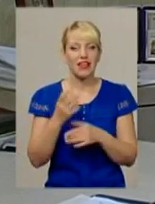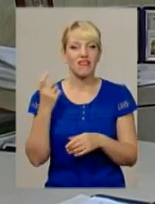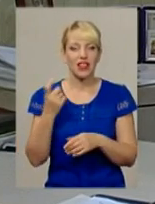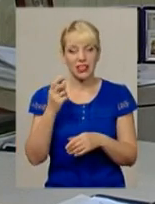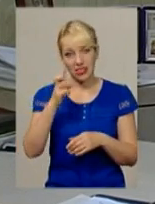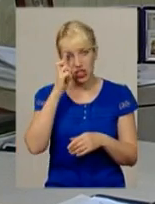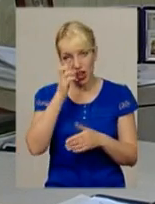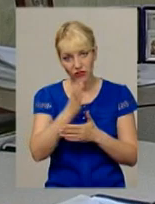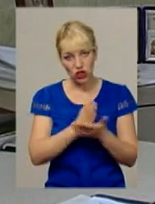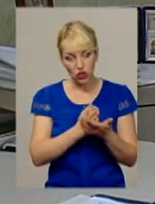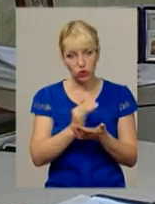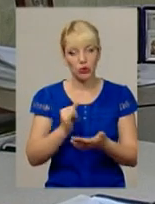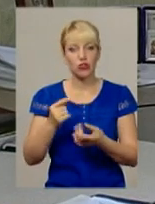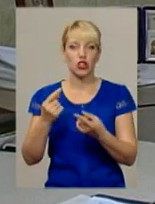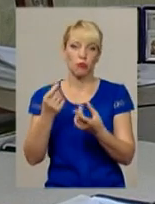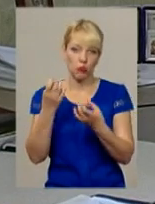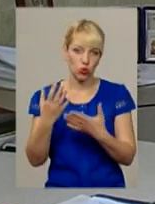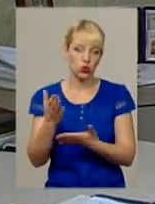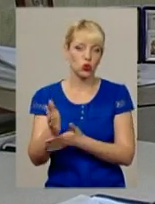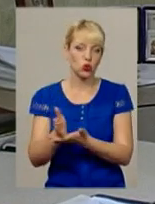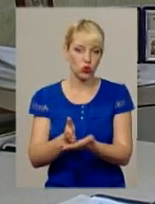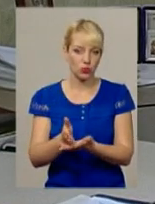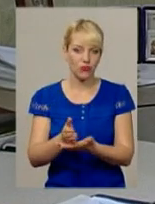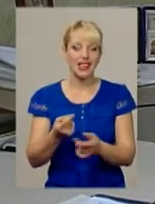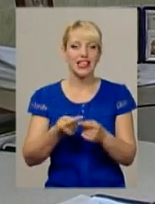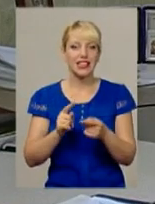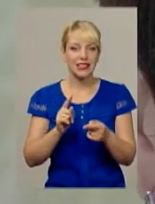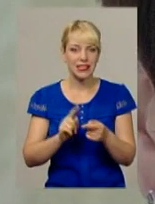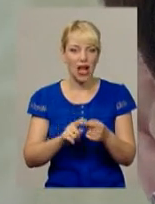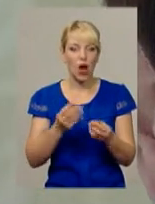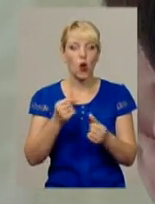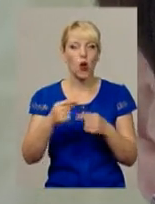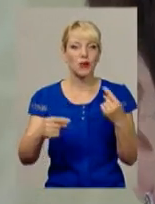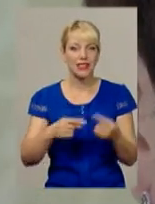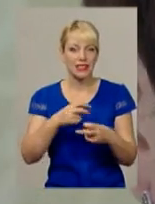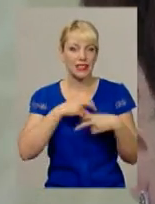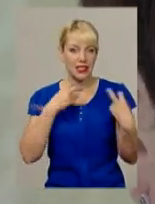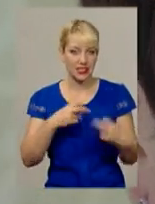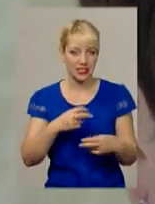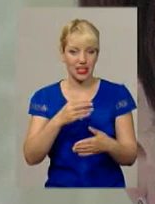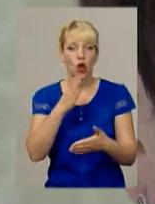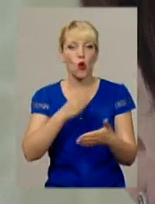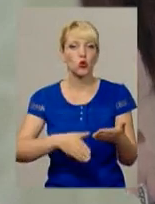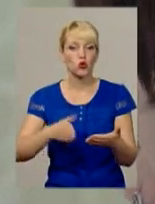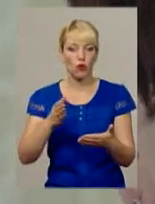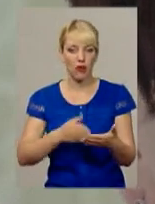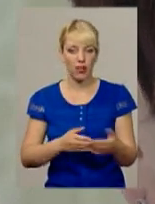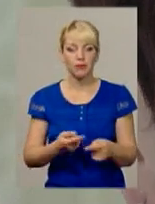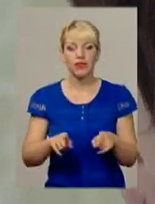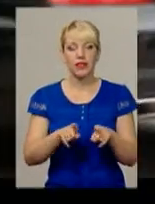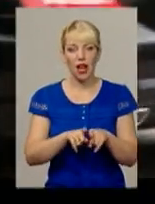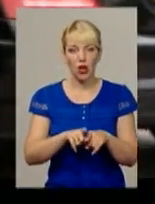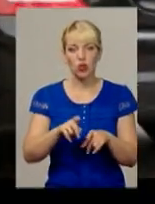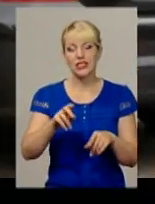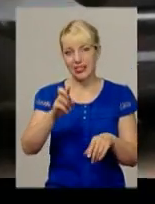так і взагалі службовців. Ну і, по-друге, це певні корупційні ризики усуває. Також відкриваються дані Державного земельного кадастру